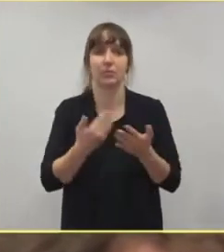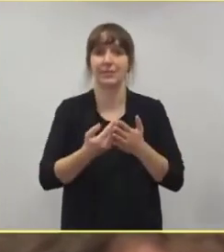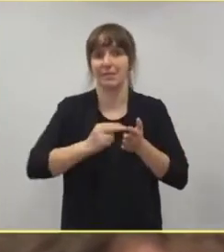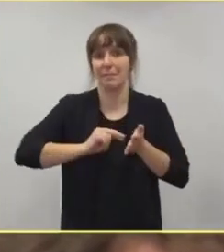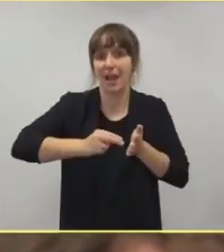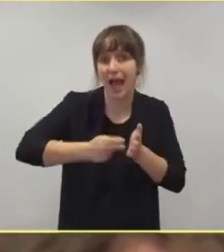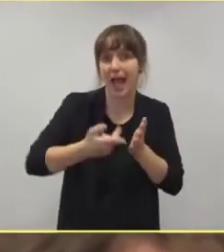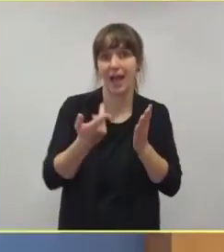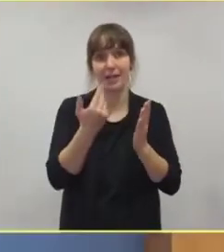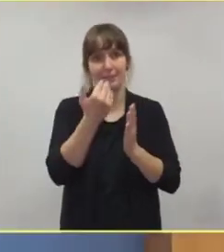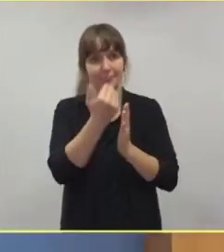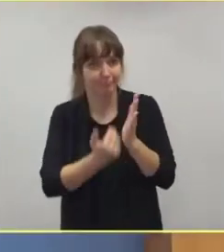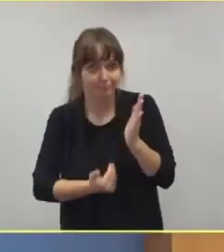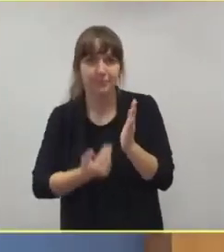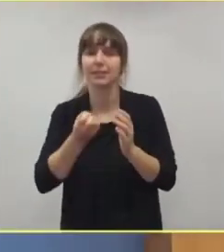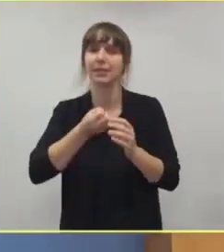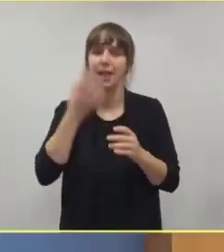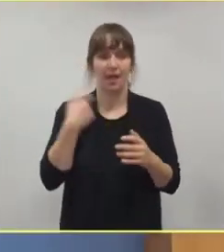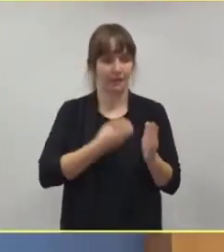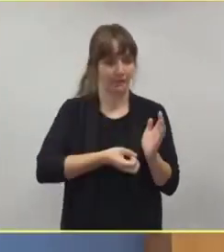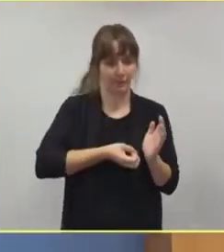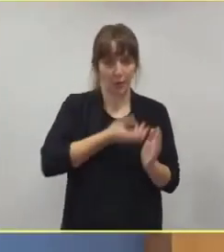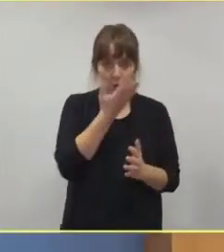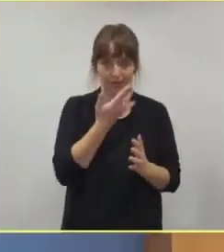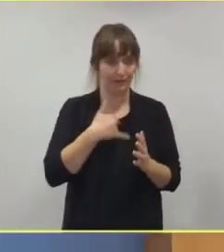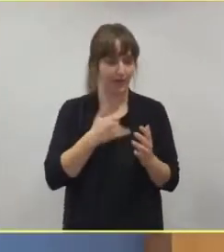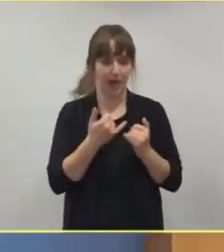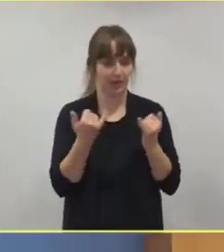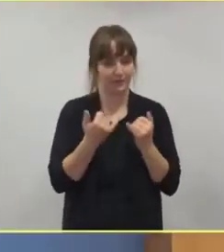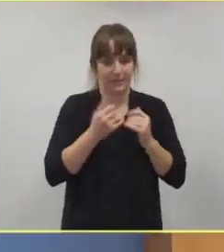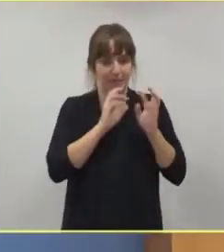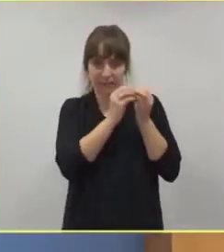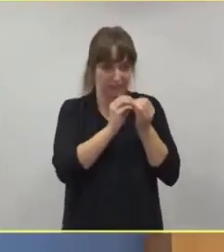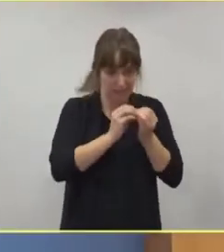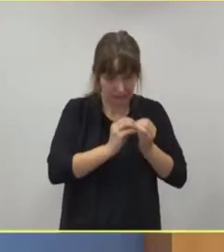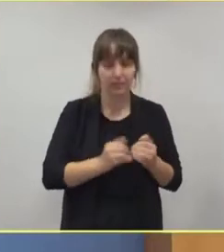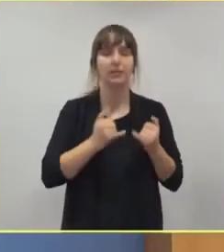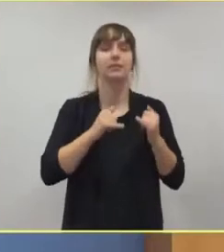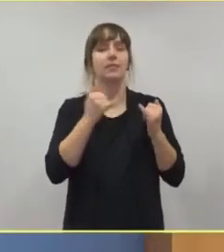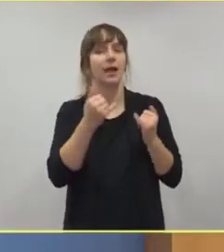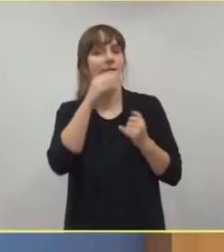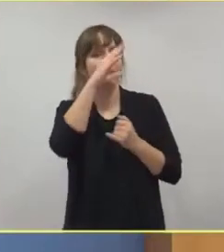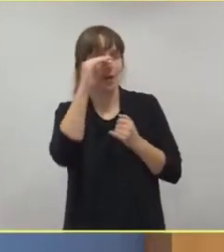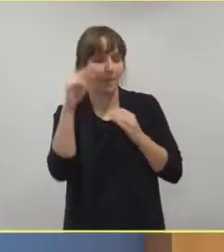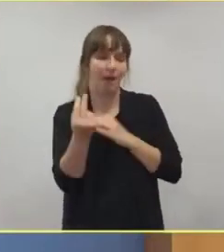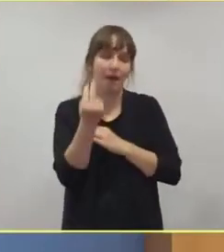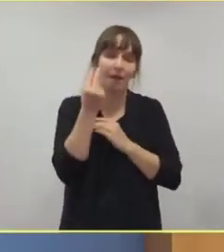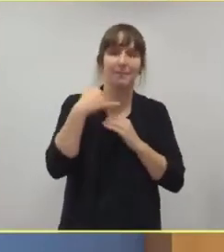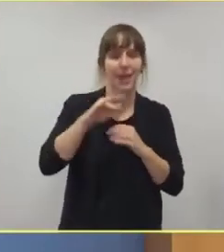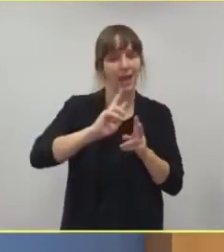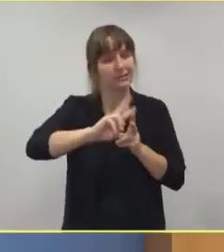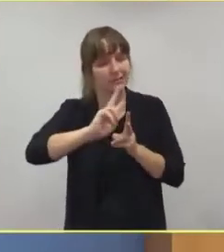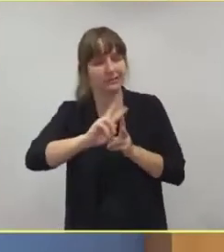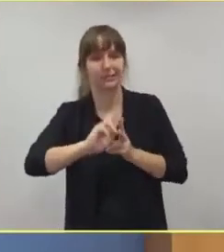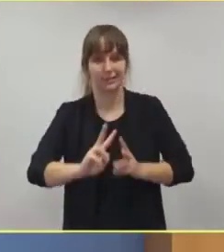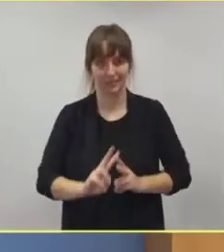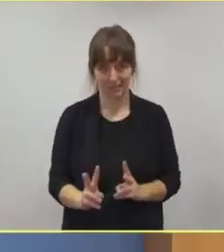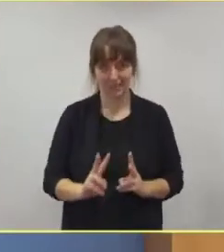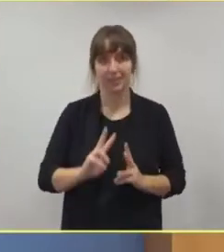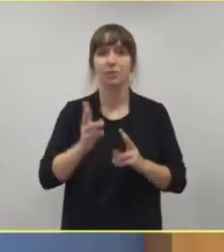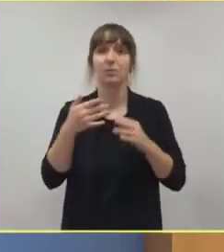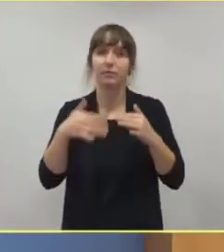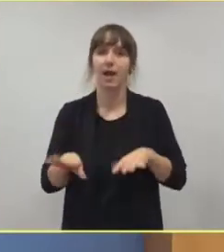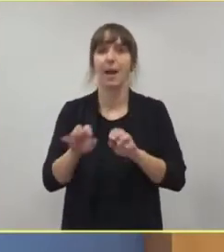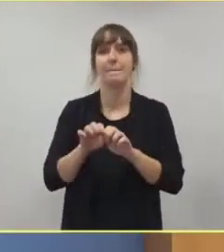natürlich im Sommer verfeinert worden, die wir im Frühjahr mit heißer Nadel gestrickt haben. Und Pandemiestationen sind zwischenzeitlich bereits wieder ans